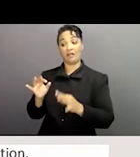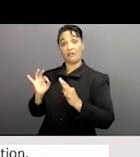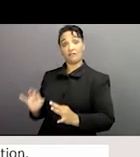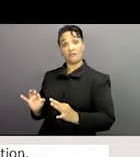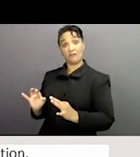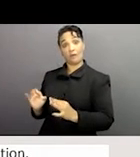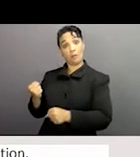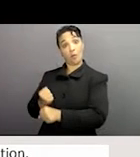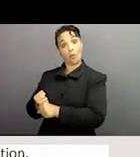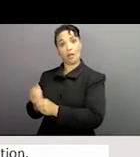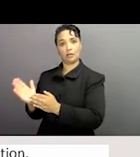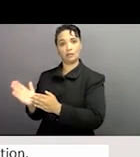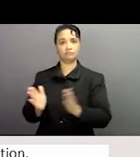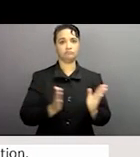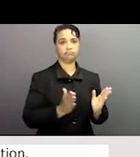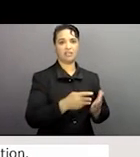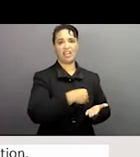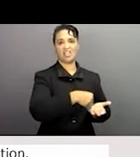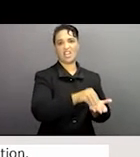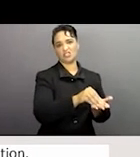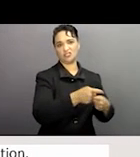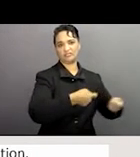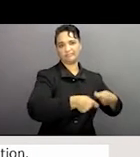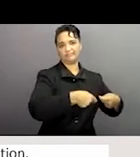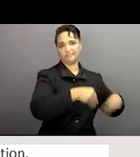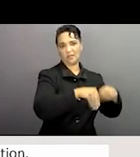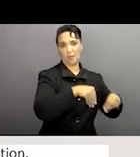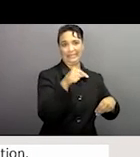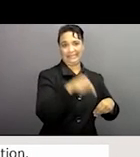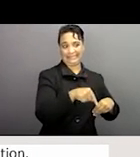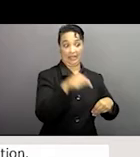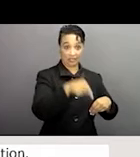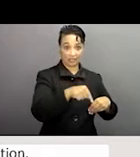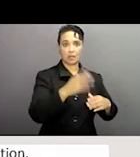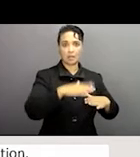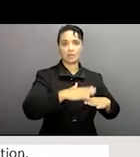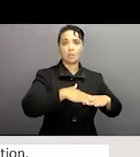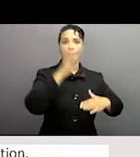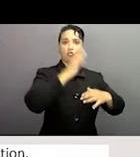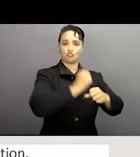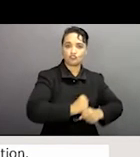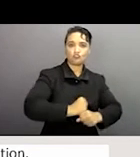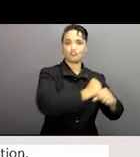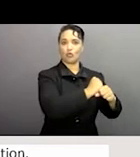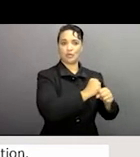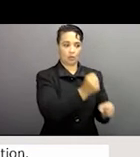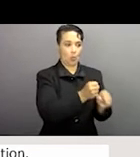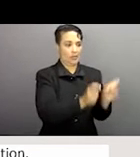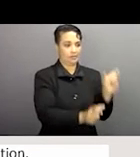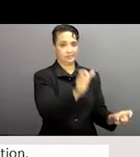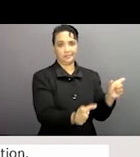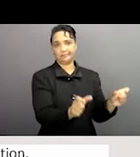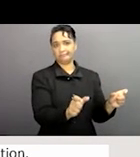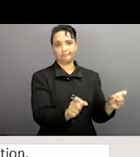et essayer de faire de sorte qu'ils aillent de vers le côté informel ceci semble être un besoin urgent pour pouvoir élargir la